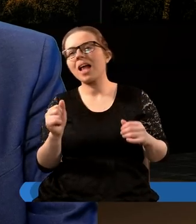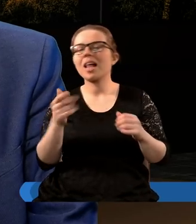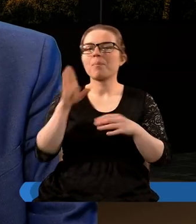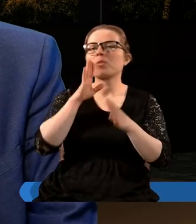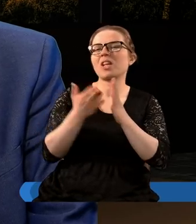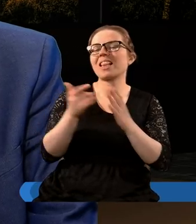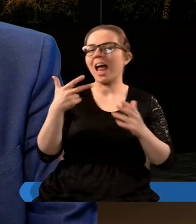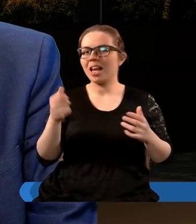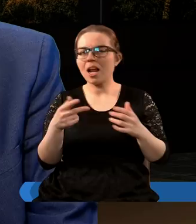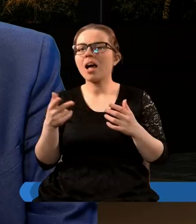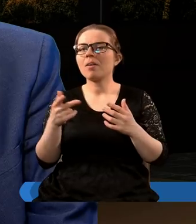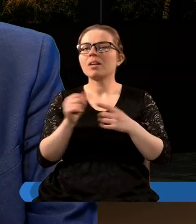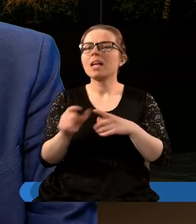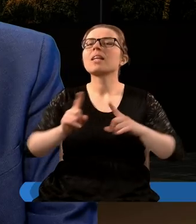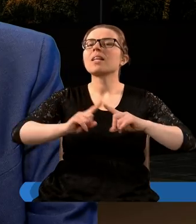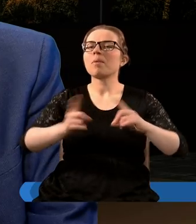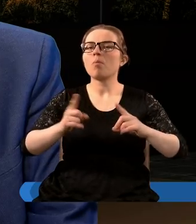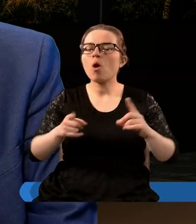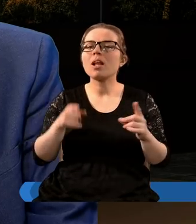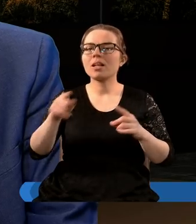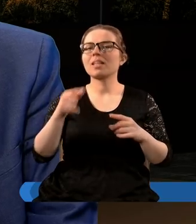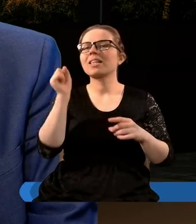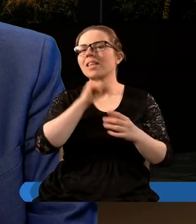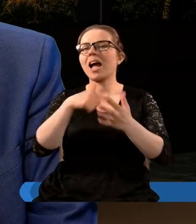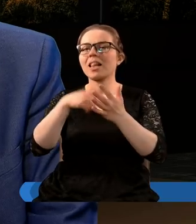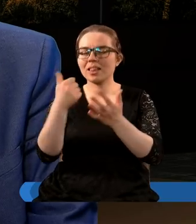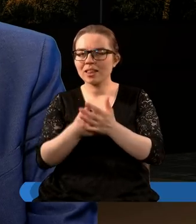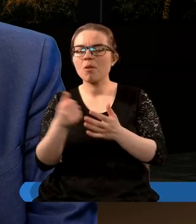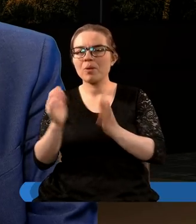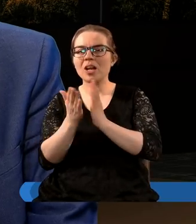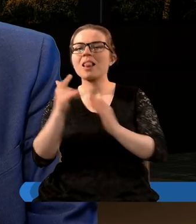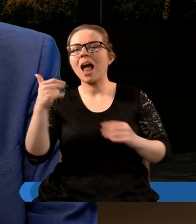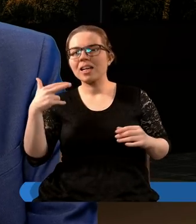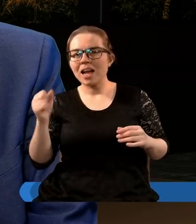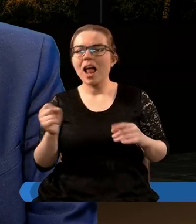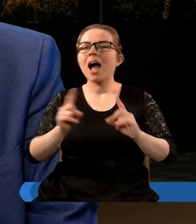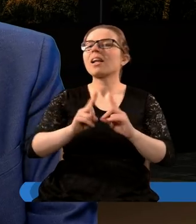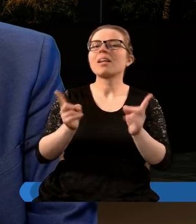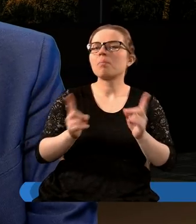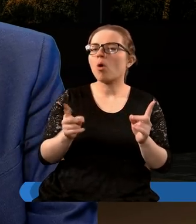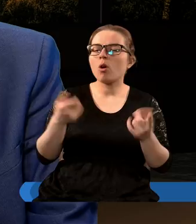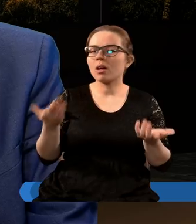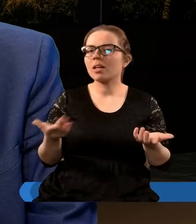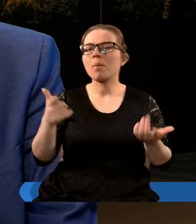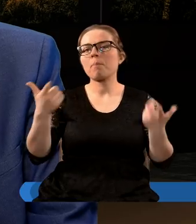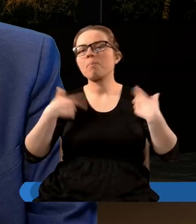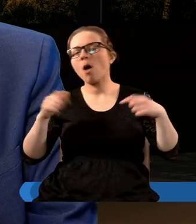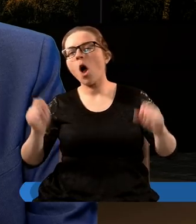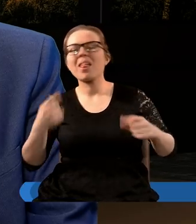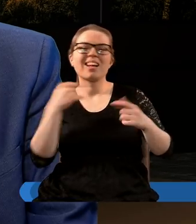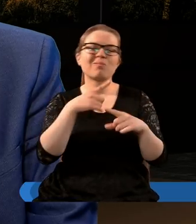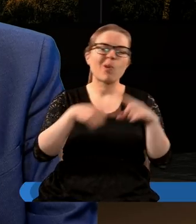ale też księgi Daniela, jest symbolem starotestamentowej księgi Daniela, jest symbolem pewnych potęg